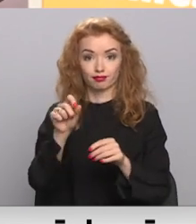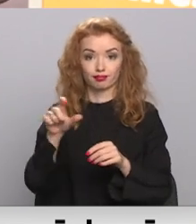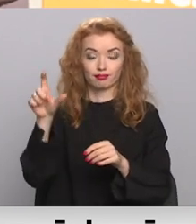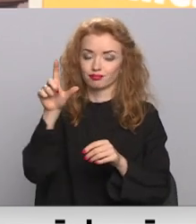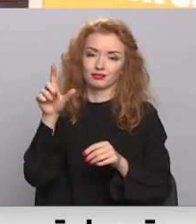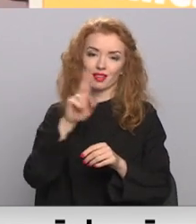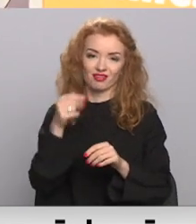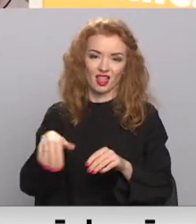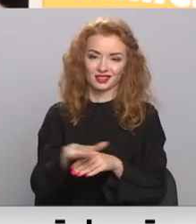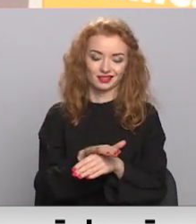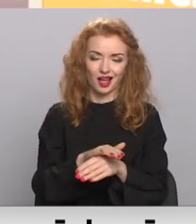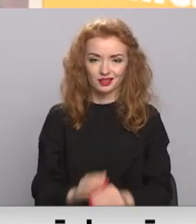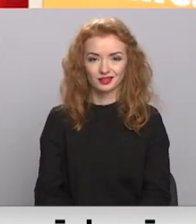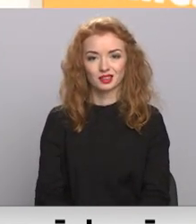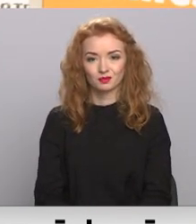neseks.